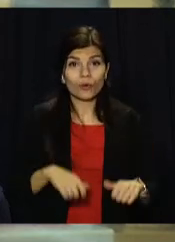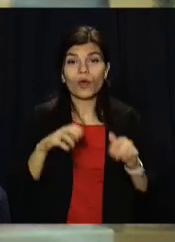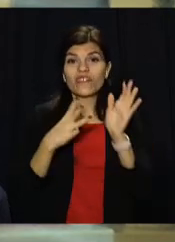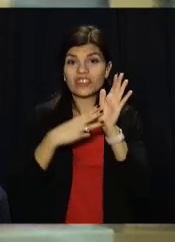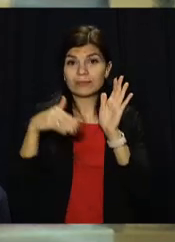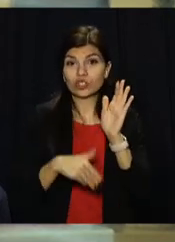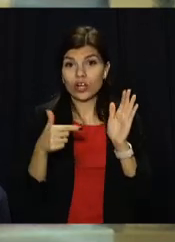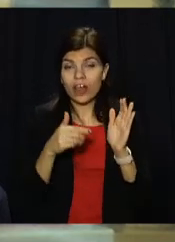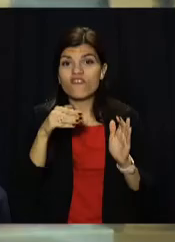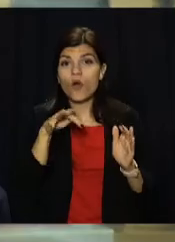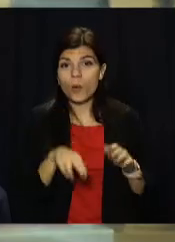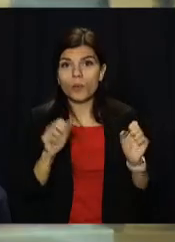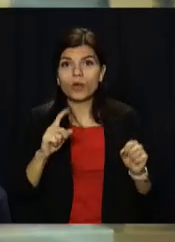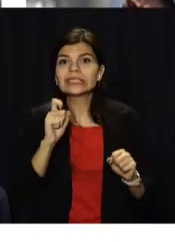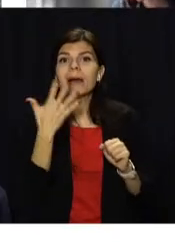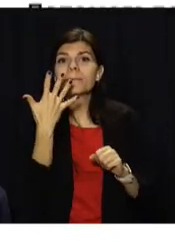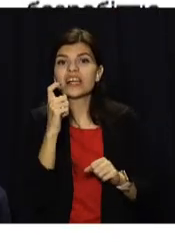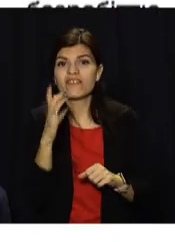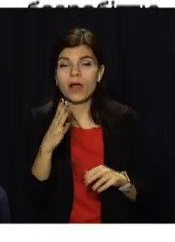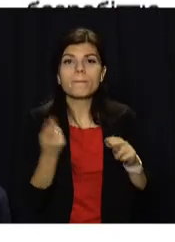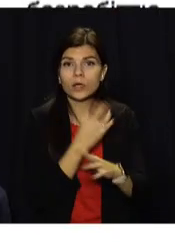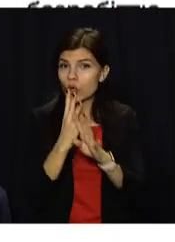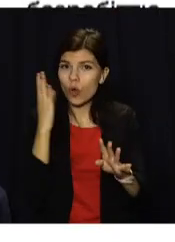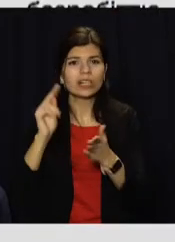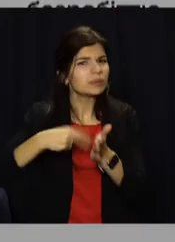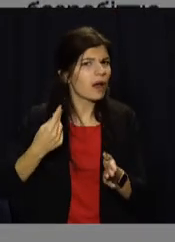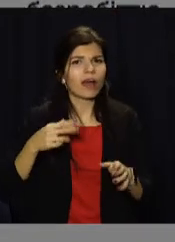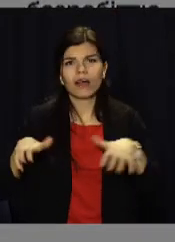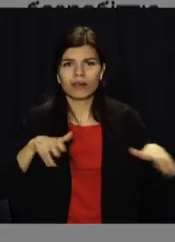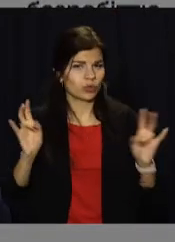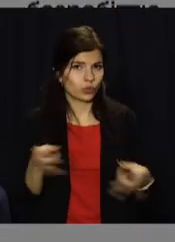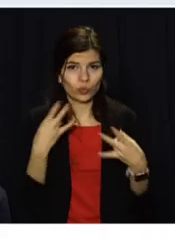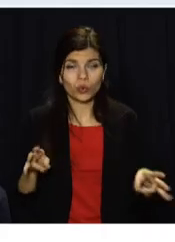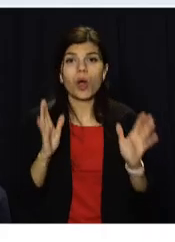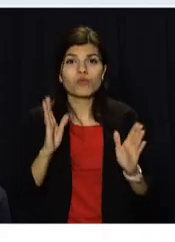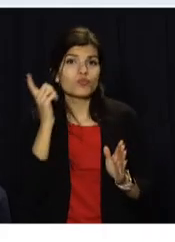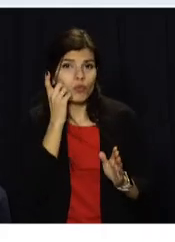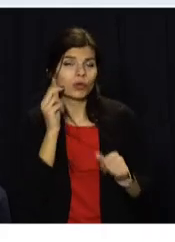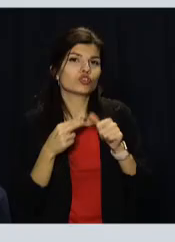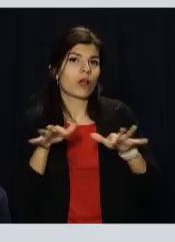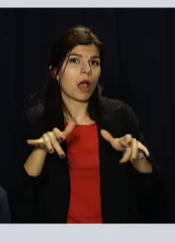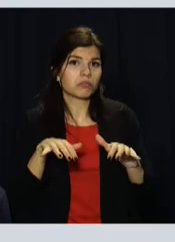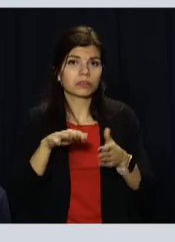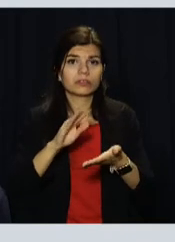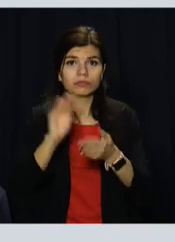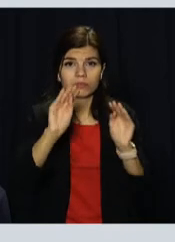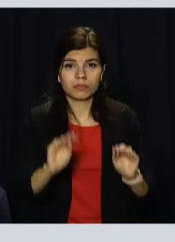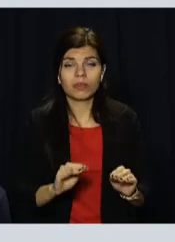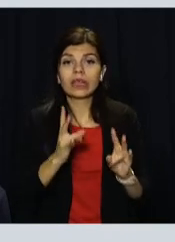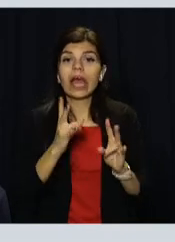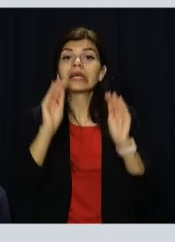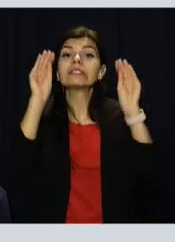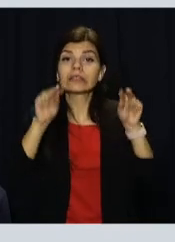8 тисяч гривень ФОПи можуть за 5 хвилин без черг, довідок та бюрократії. Лише смартфоном чи комп'ютером. Для цього треба